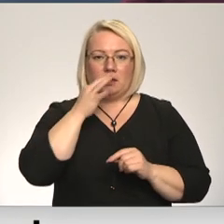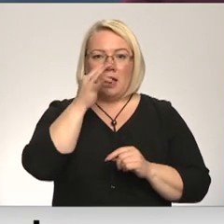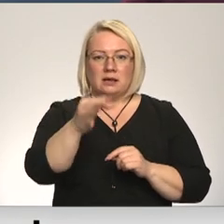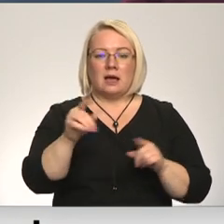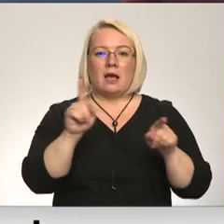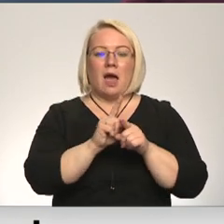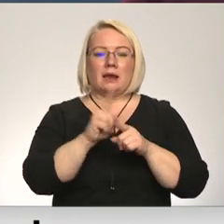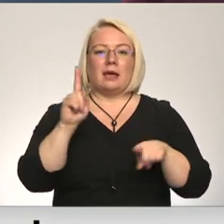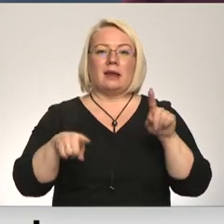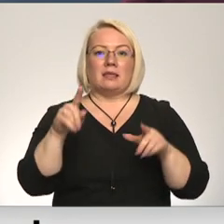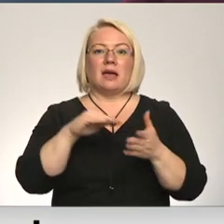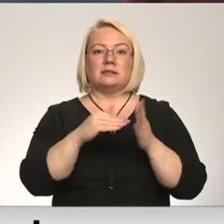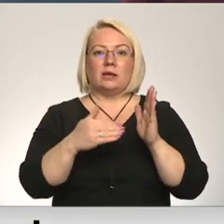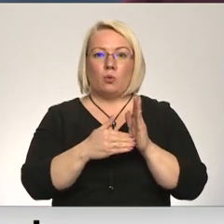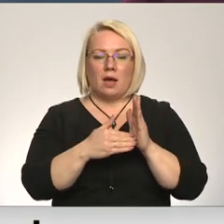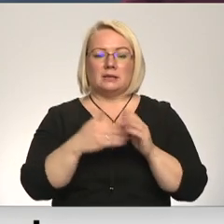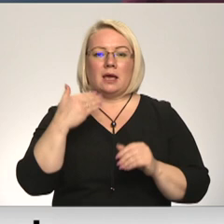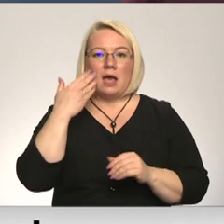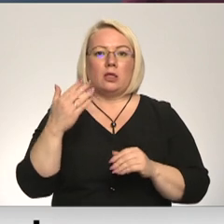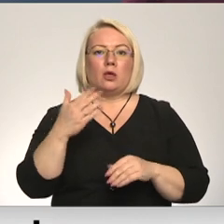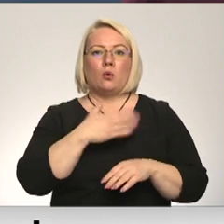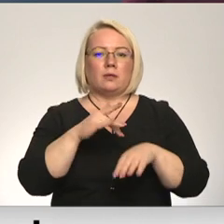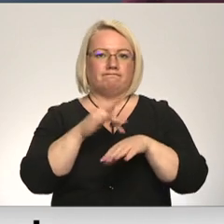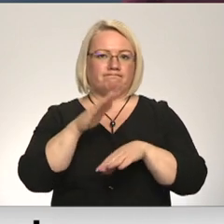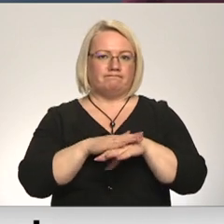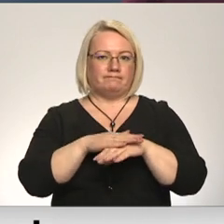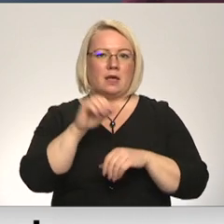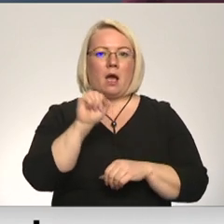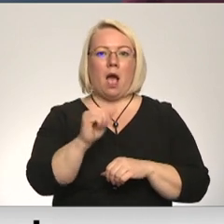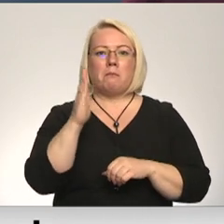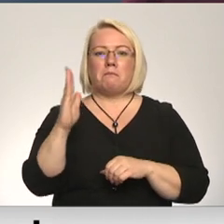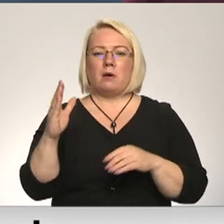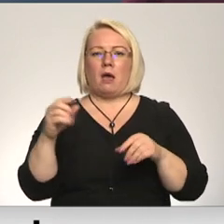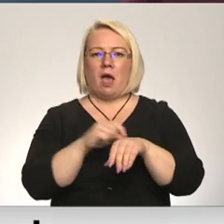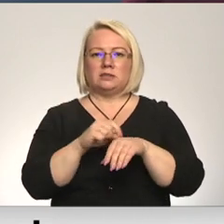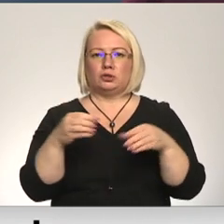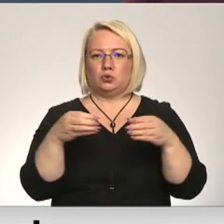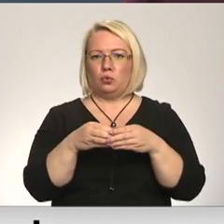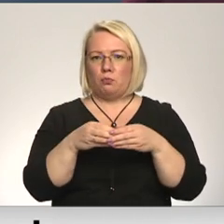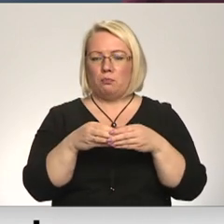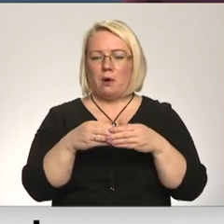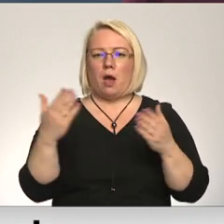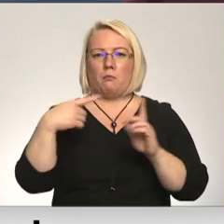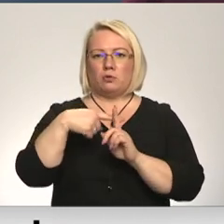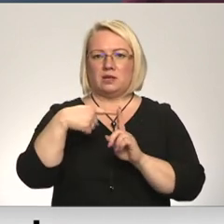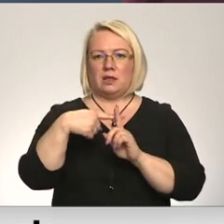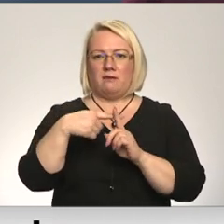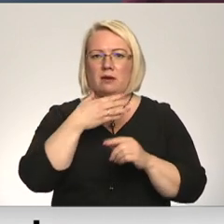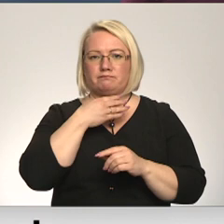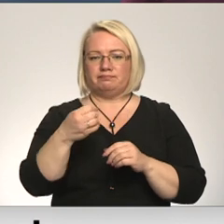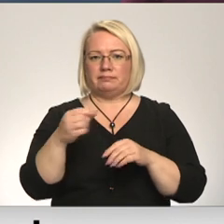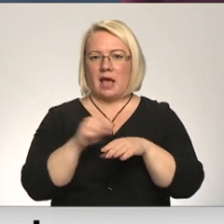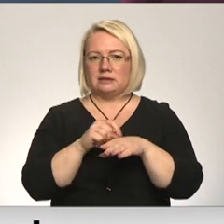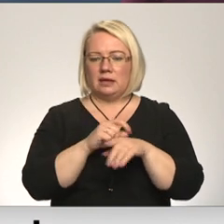varbūt retā situācija, kad mums ir ļoti iztukšojies krājums arī AB asīnas grupai gan reizes pozitīvajam, gan